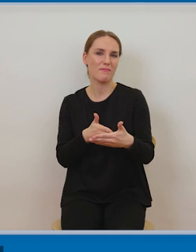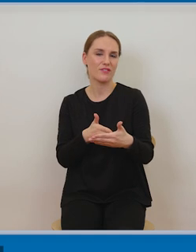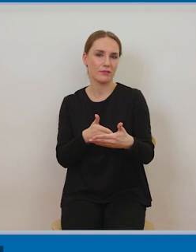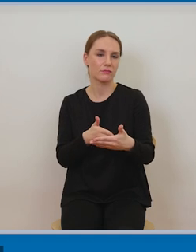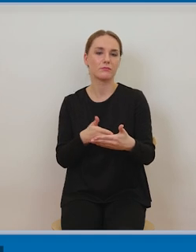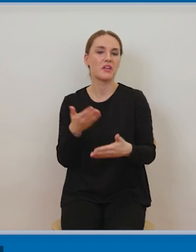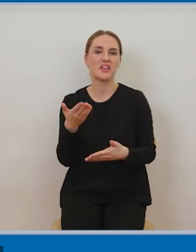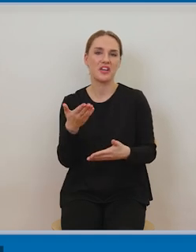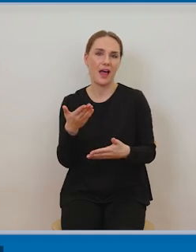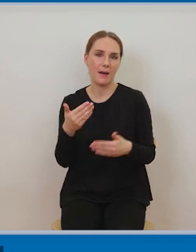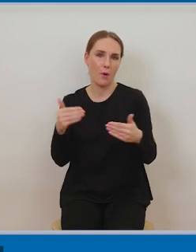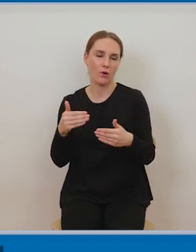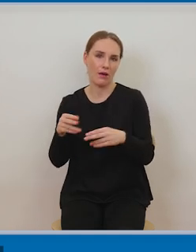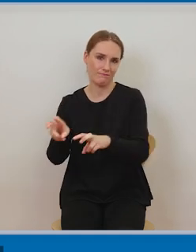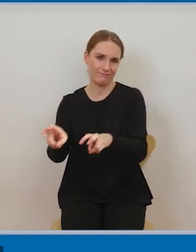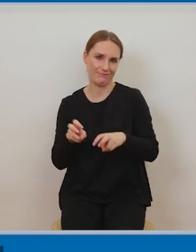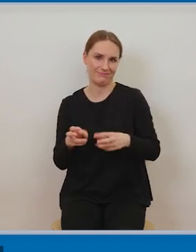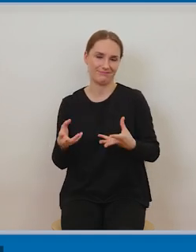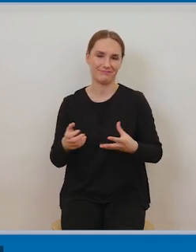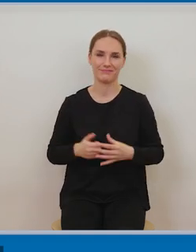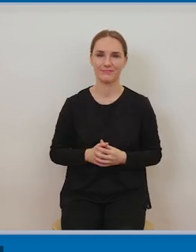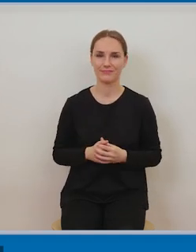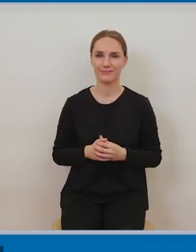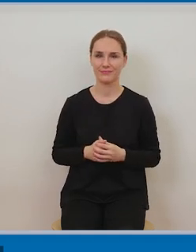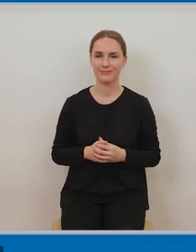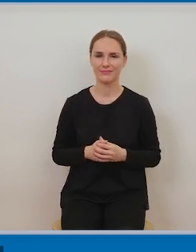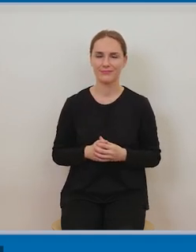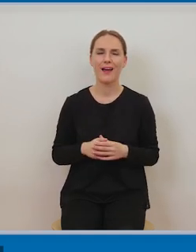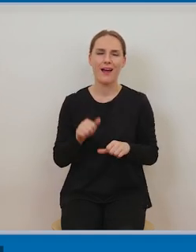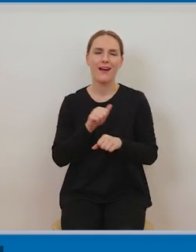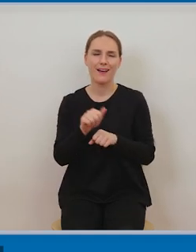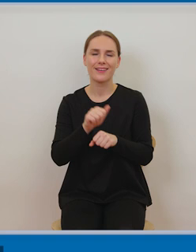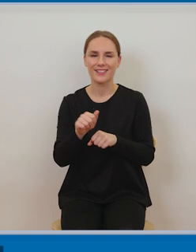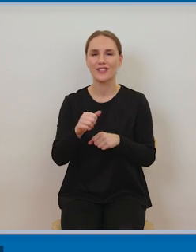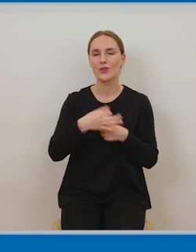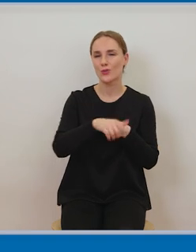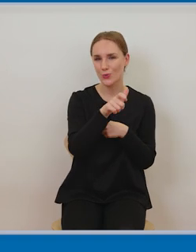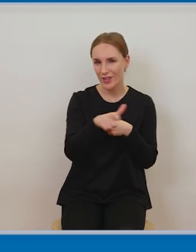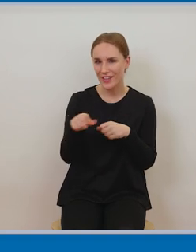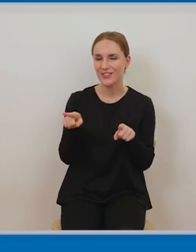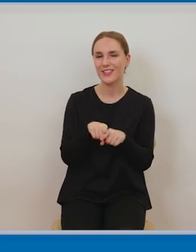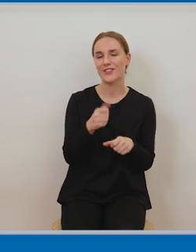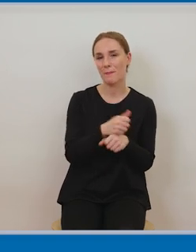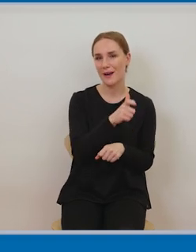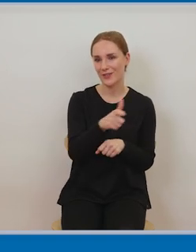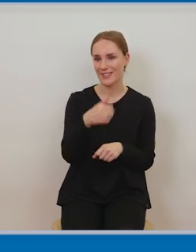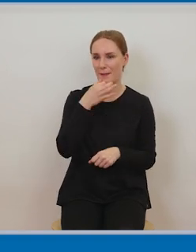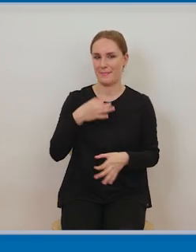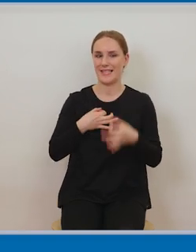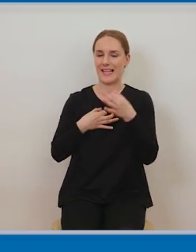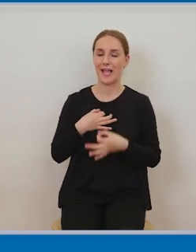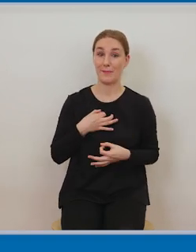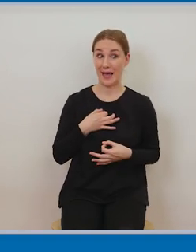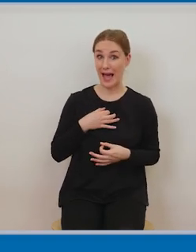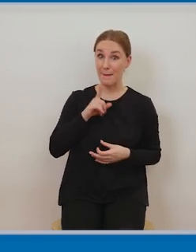można przejąć nie ma żadnych pułapów tutaj ani kryteriów matematycznych one by może przydały się do